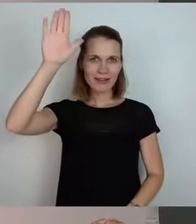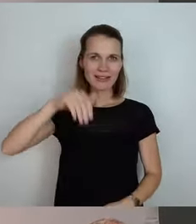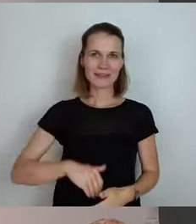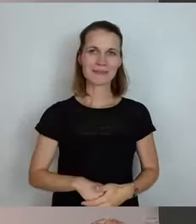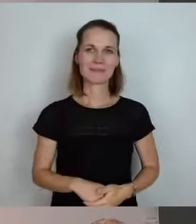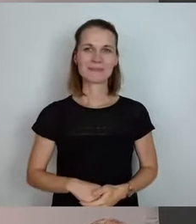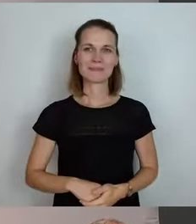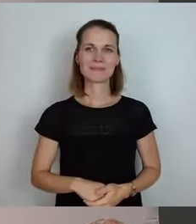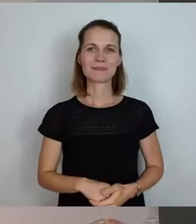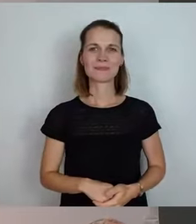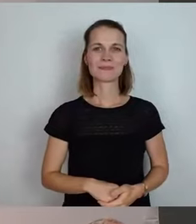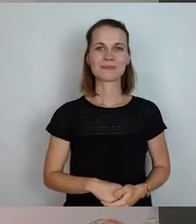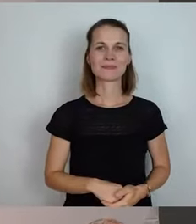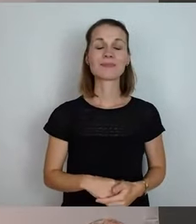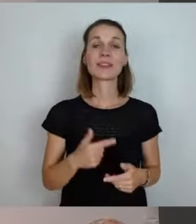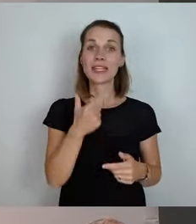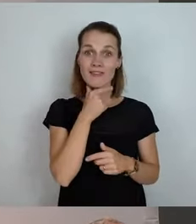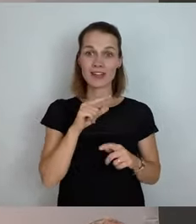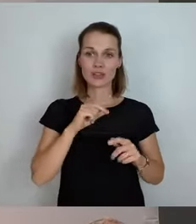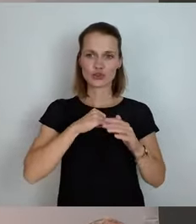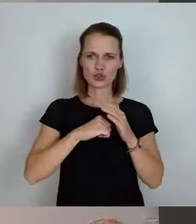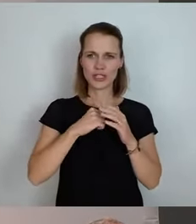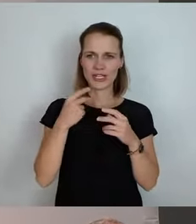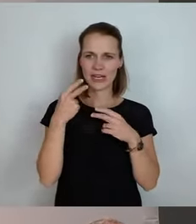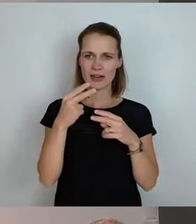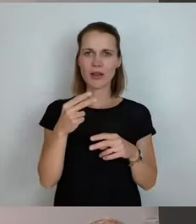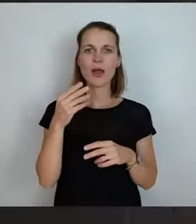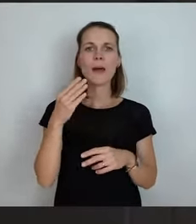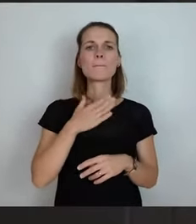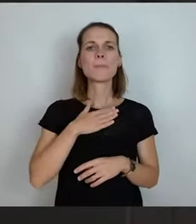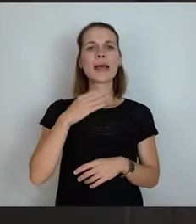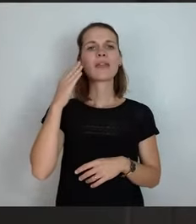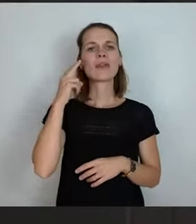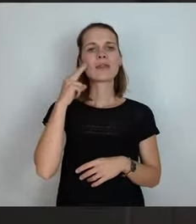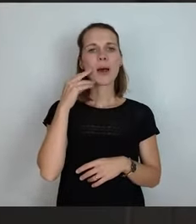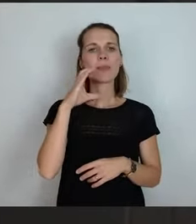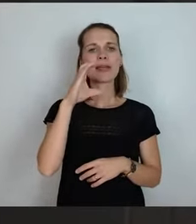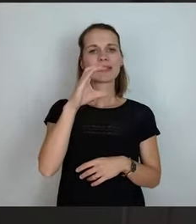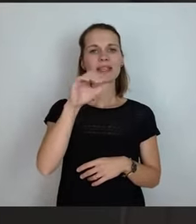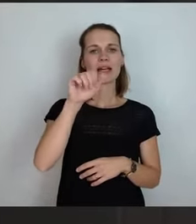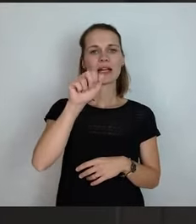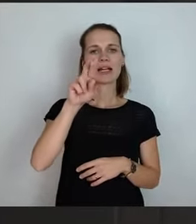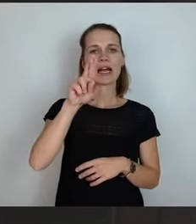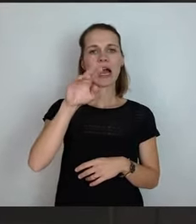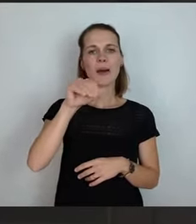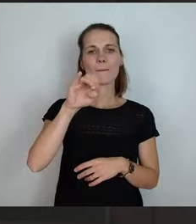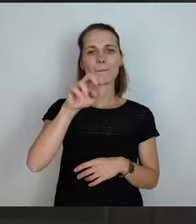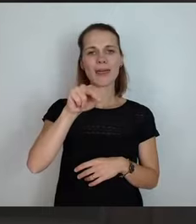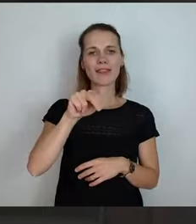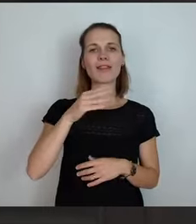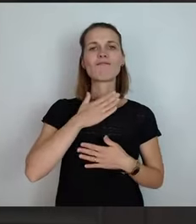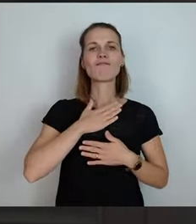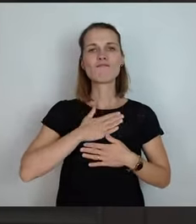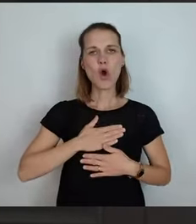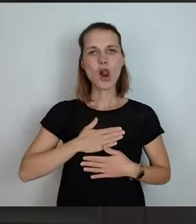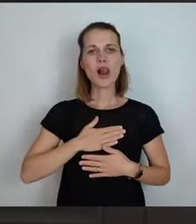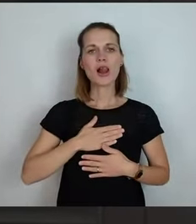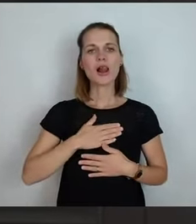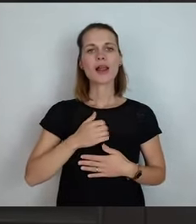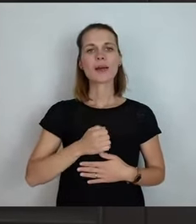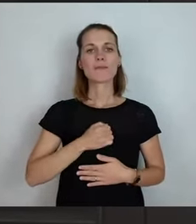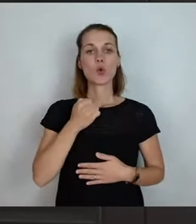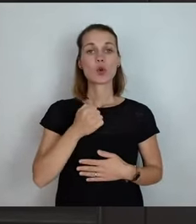Ich mache es ganz schnell. Mein Name ist Carmen Wohlgemuth und das Thema geht uns alle was an.